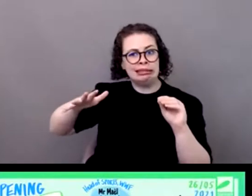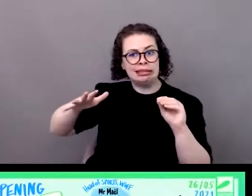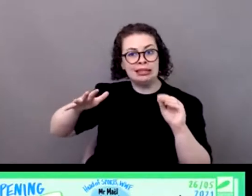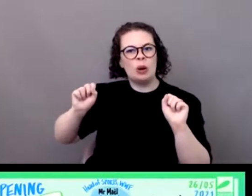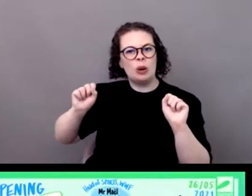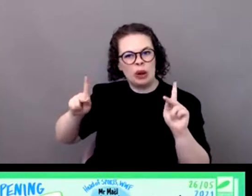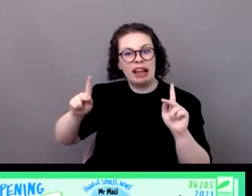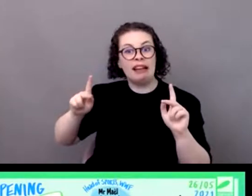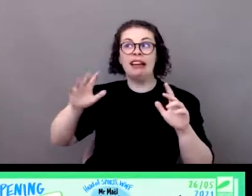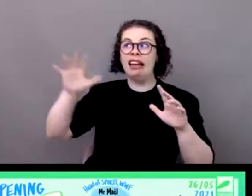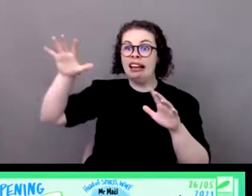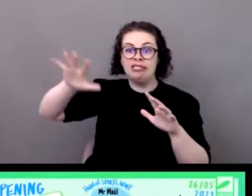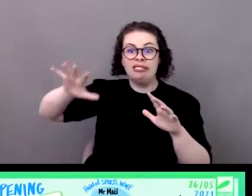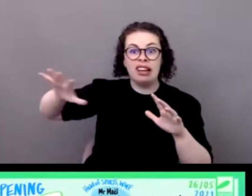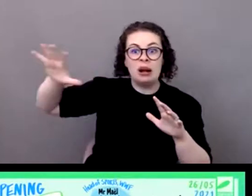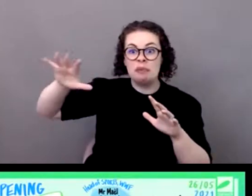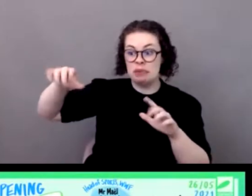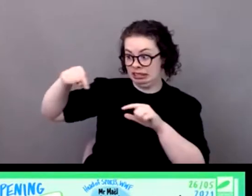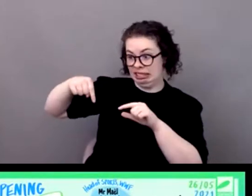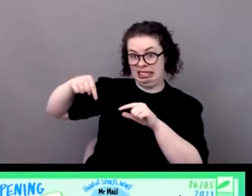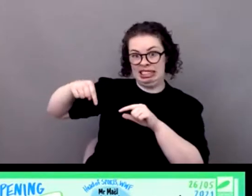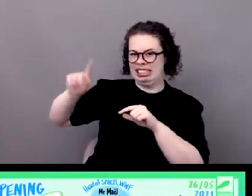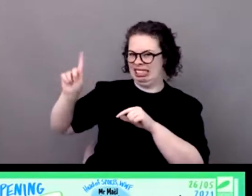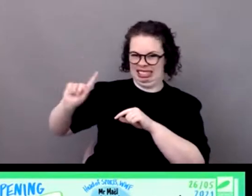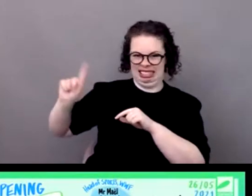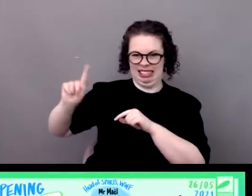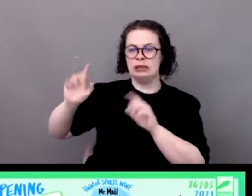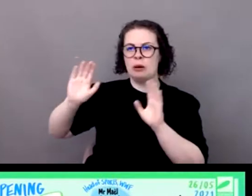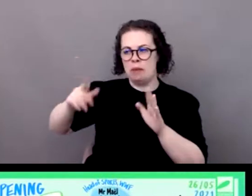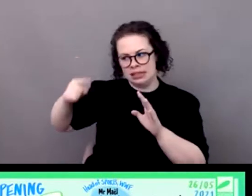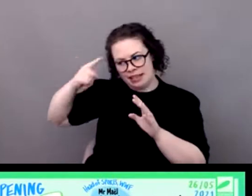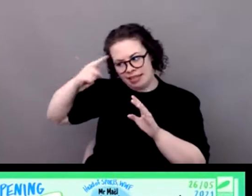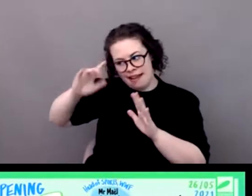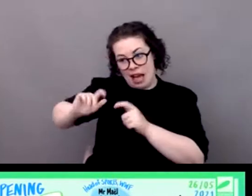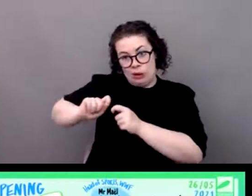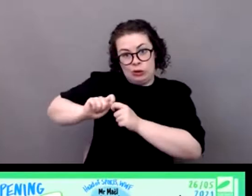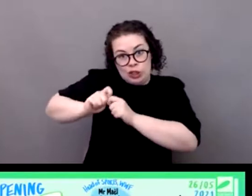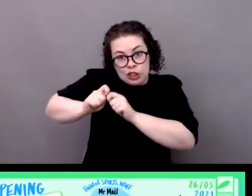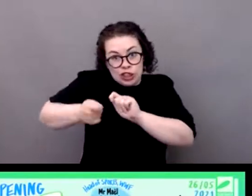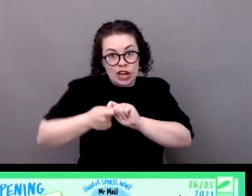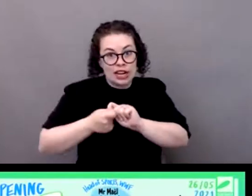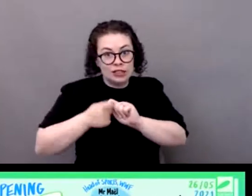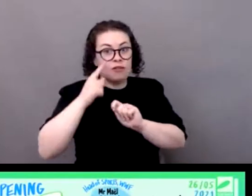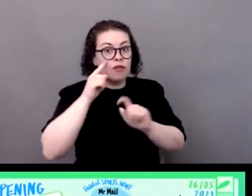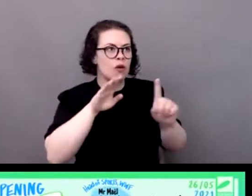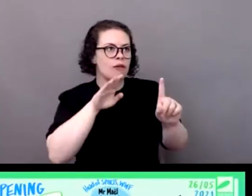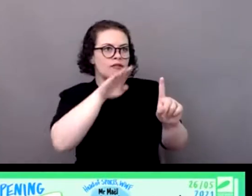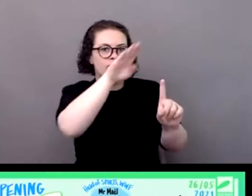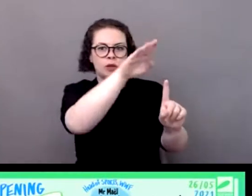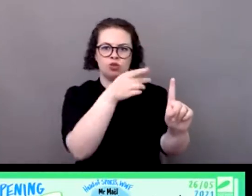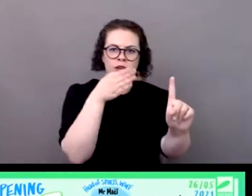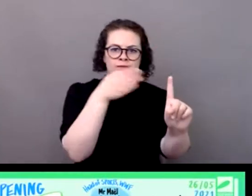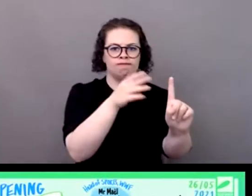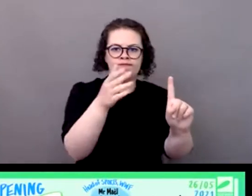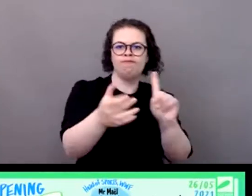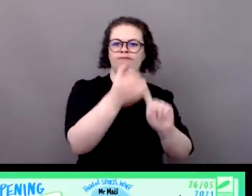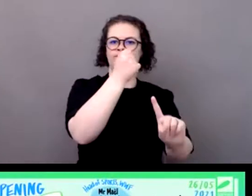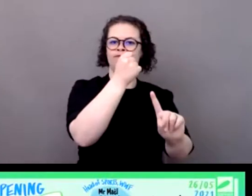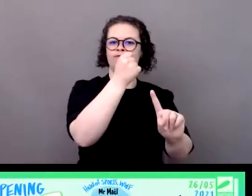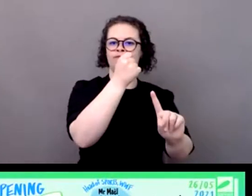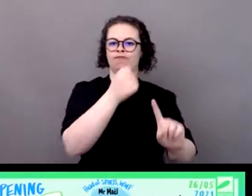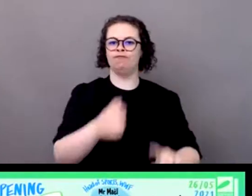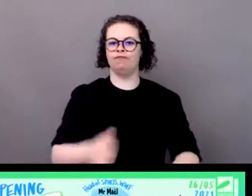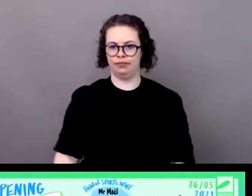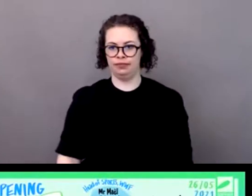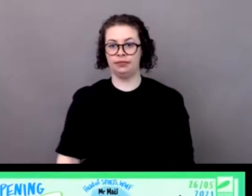généraliser des bonnes expériences et comment on diffuse les bonnes pratiques c'est